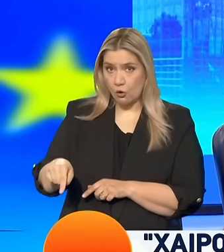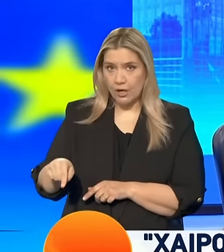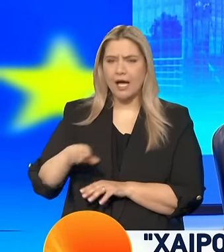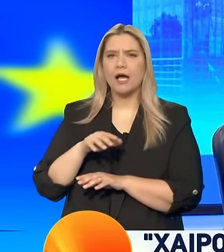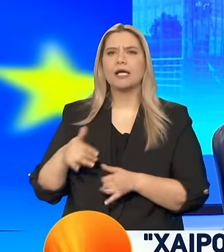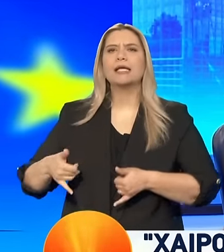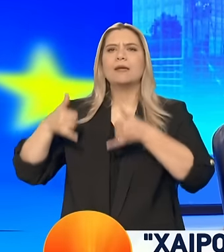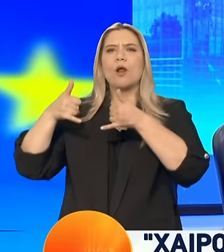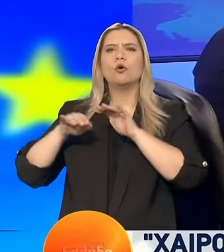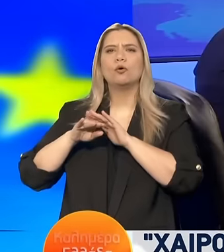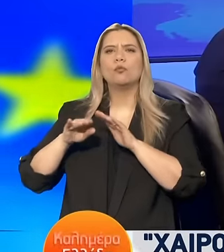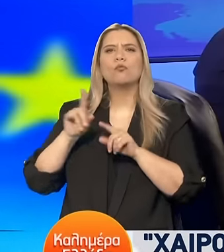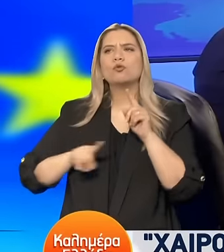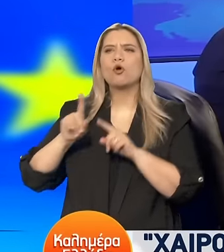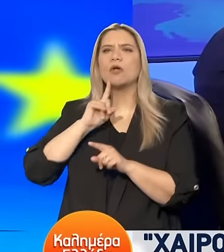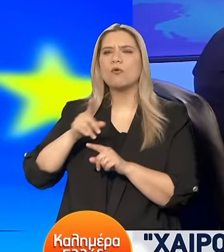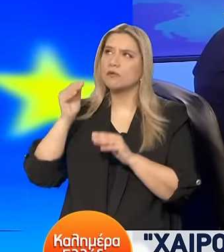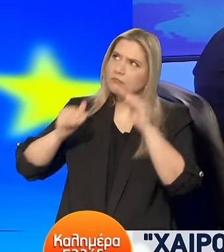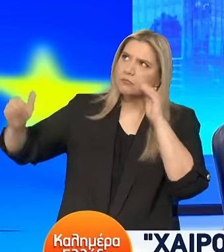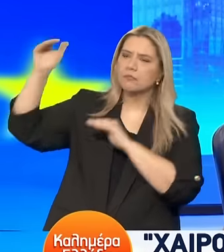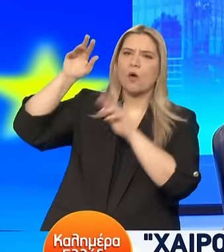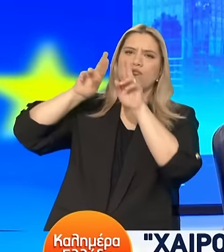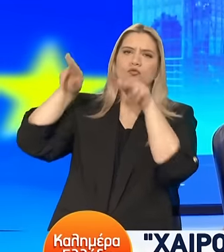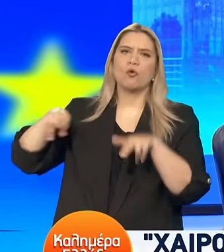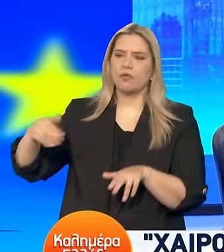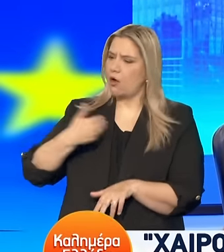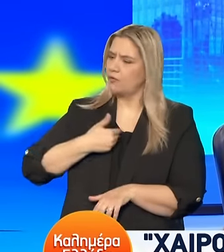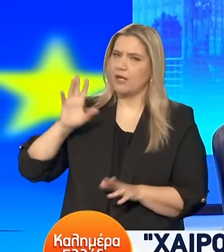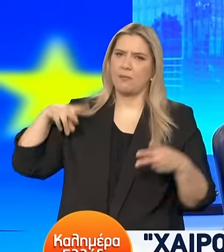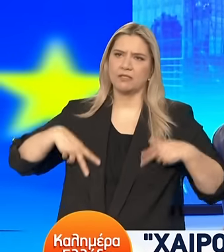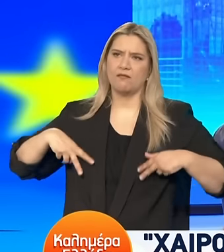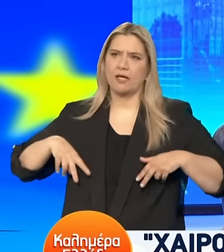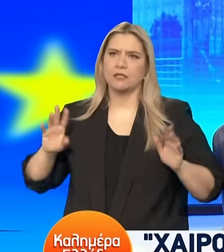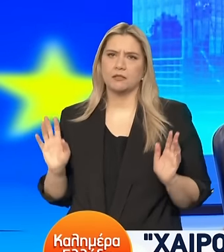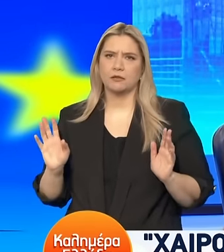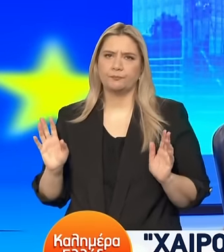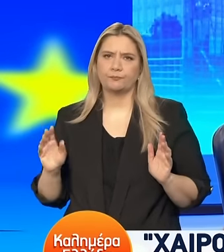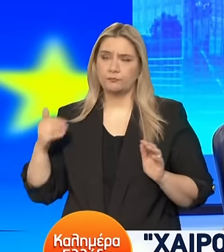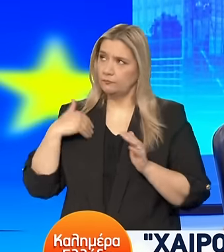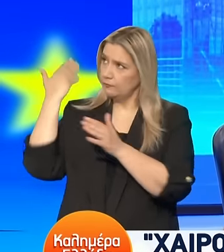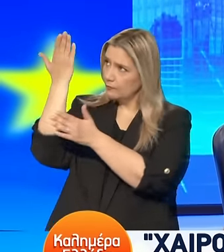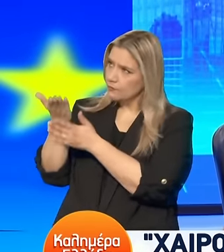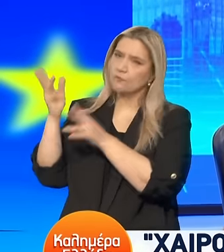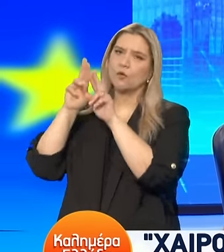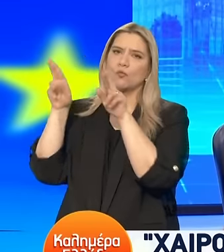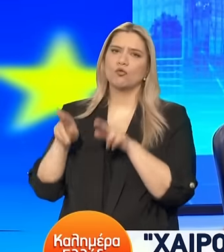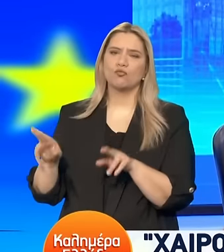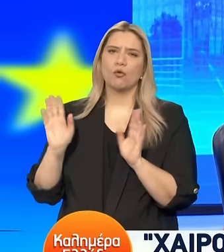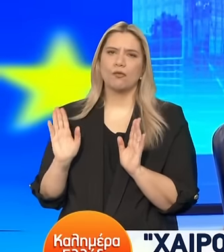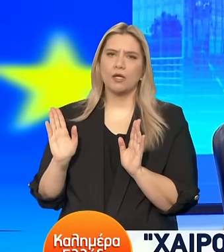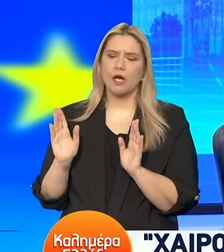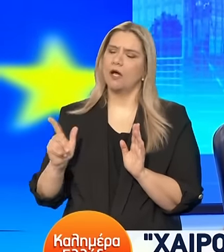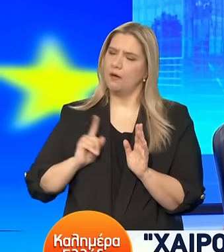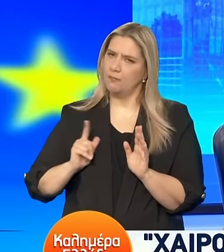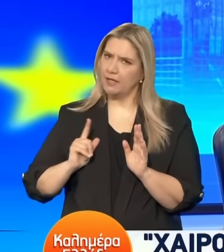απόφαση Ήταν της ΕΠΟ Και επαναλαμβάνω Την πρότασή μου προς την ΕΠΟ Θα υπάρχει και καινούρια